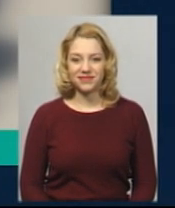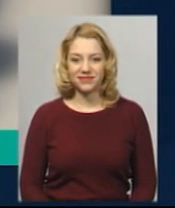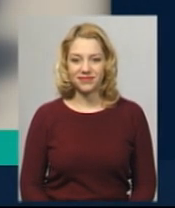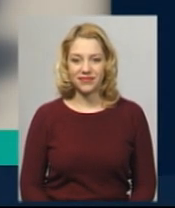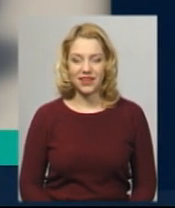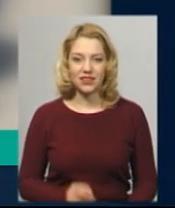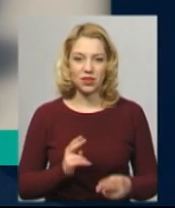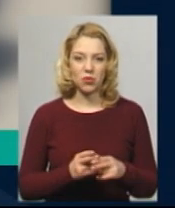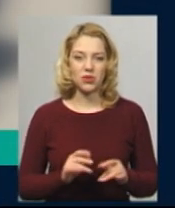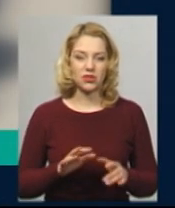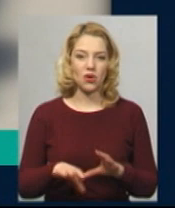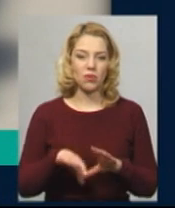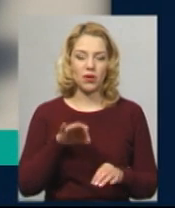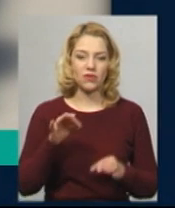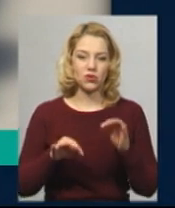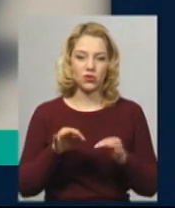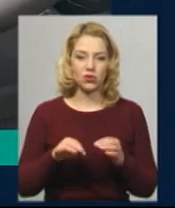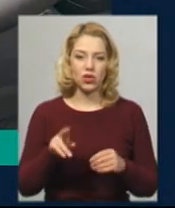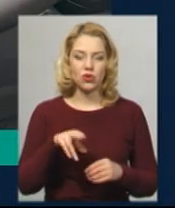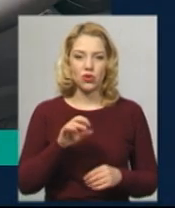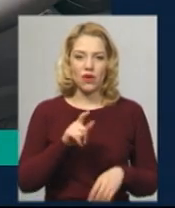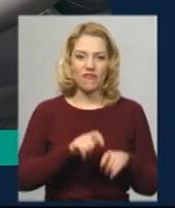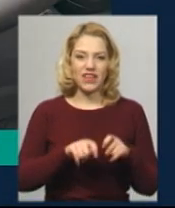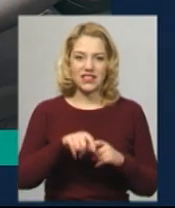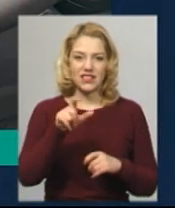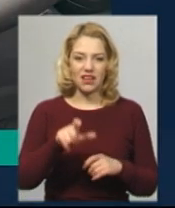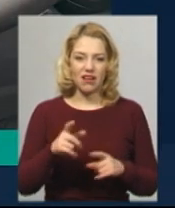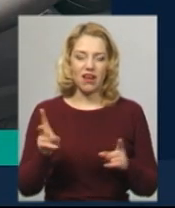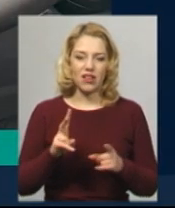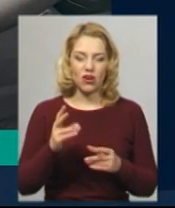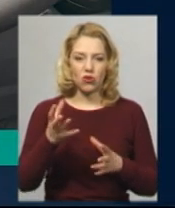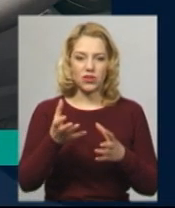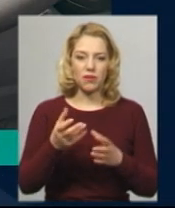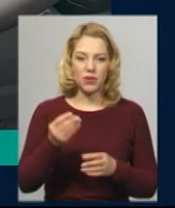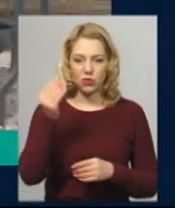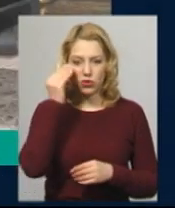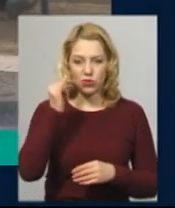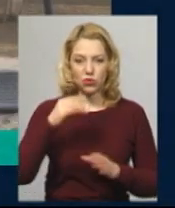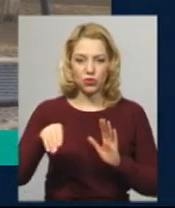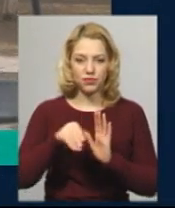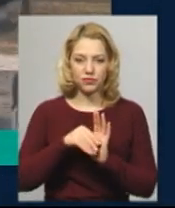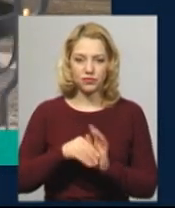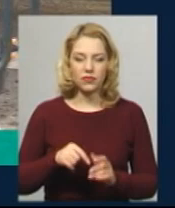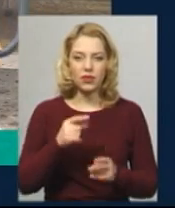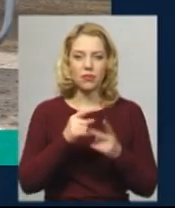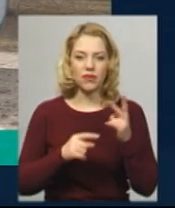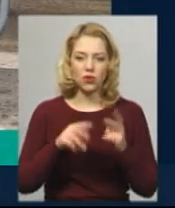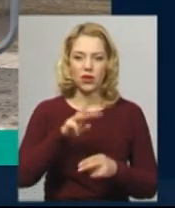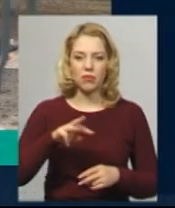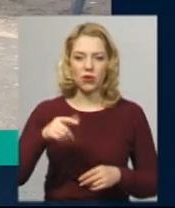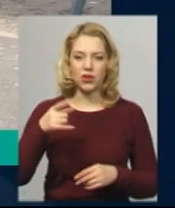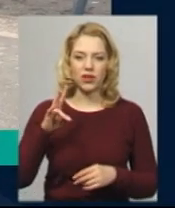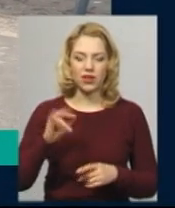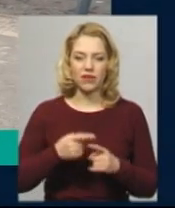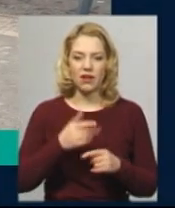Запобіжний захід сьогодні обирав суд стосовно фіскала, якого затримали за підозрою в одержанні неправомірної вигоди. Півтора мільйона гривень недоотримало